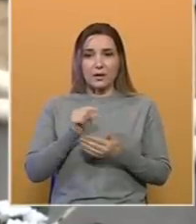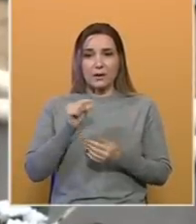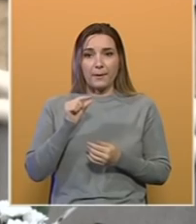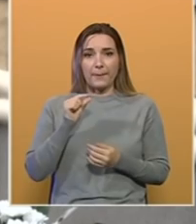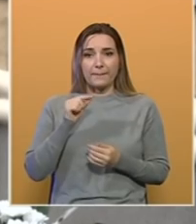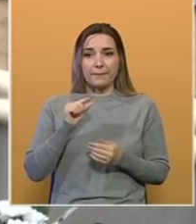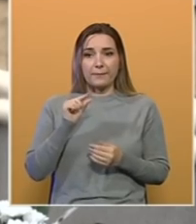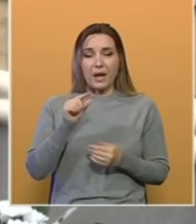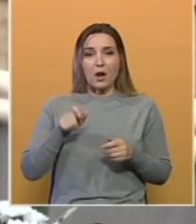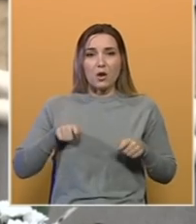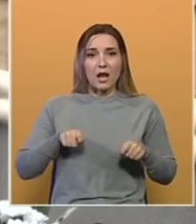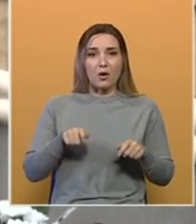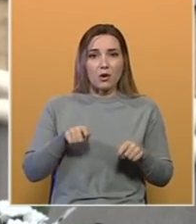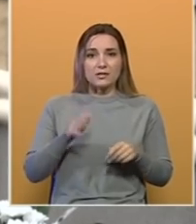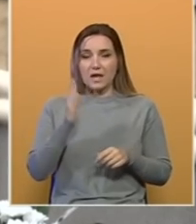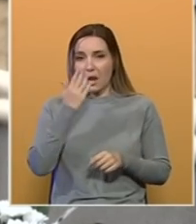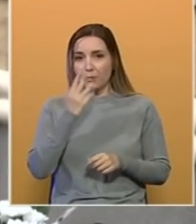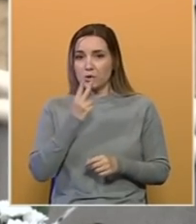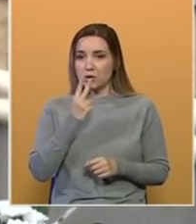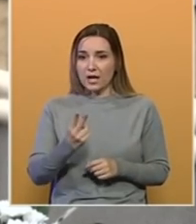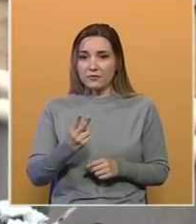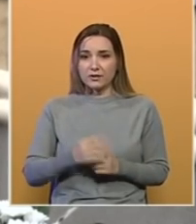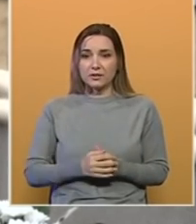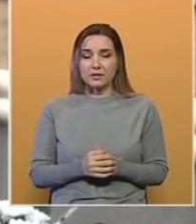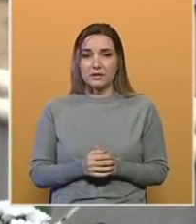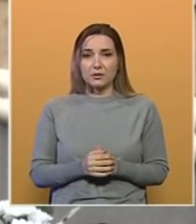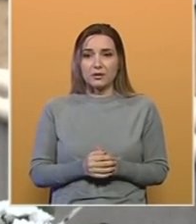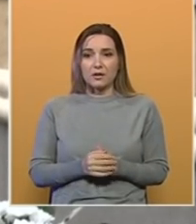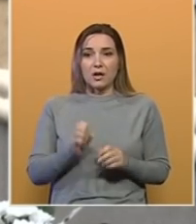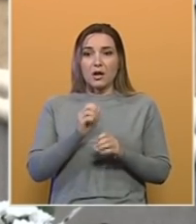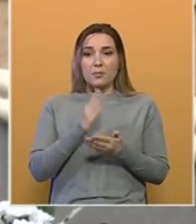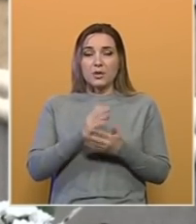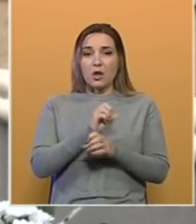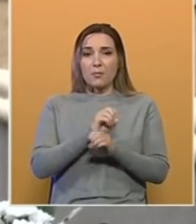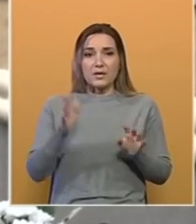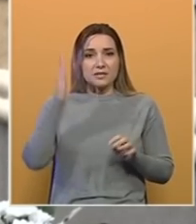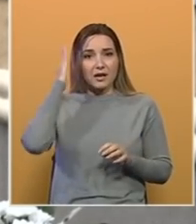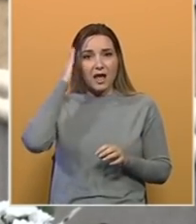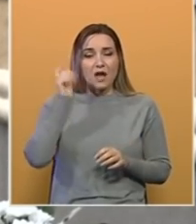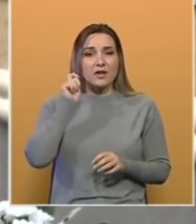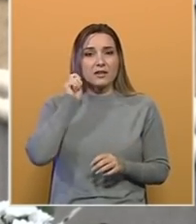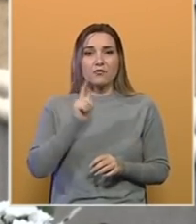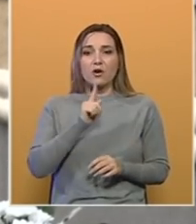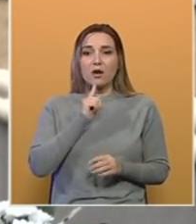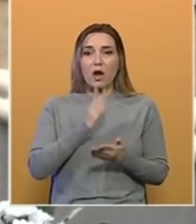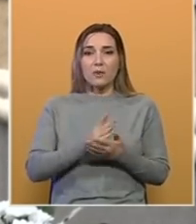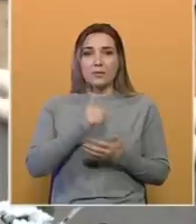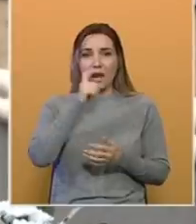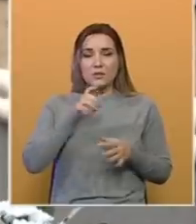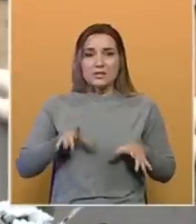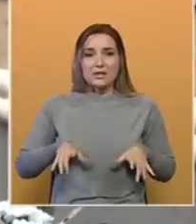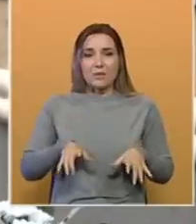na kolica pa na prozor da vidim, hoćete vjerovati da je bez glavi domčena, djevojka koja je bila u crnim